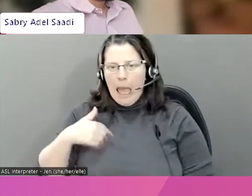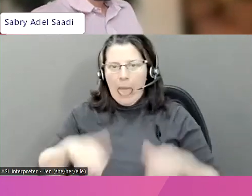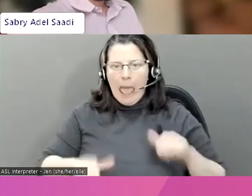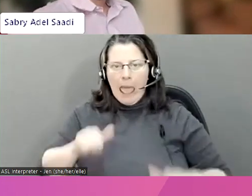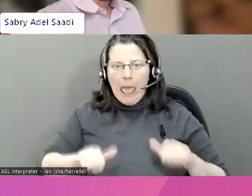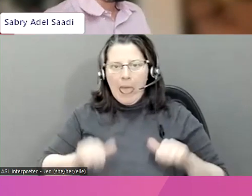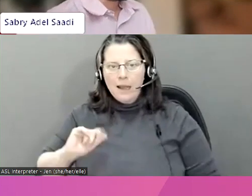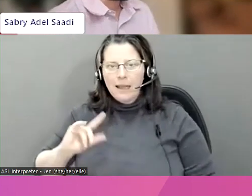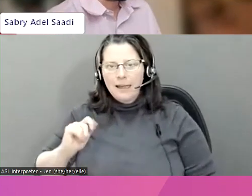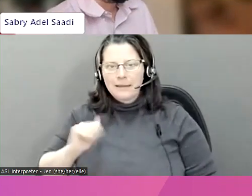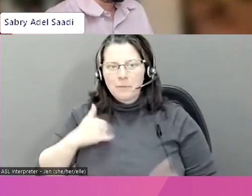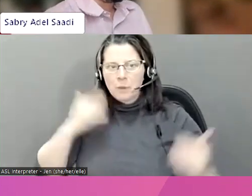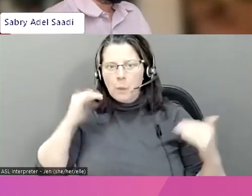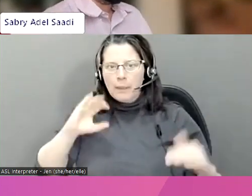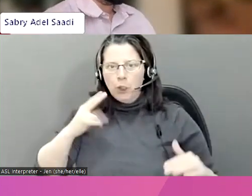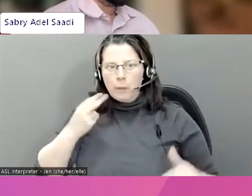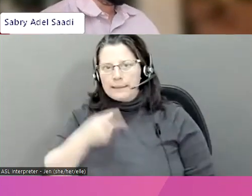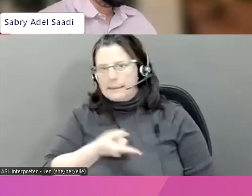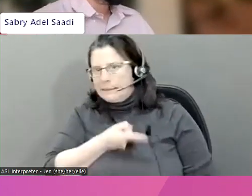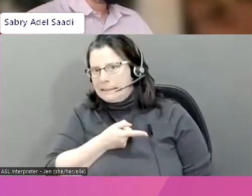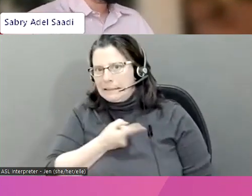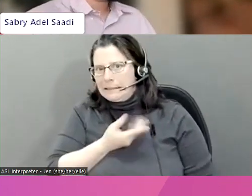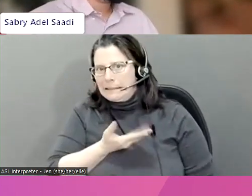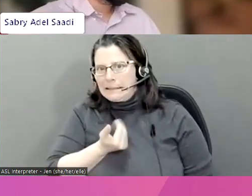Je vais essayer que Chris s'exprime d'abord.